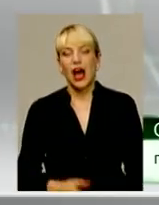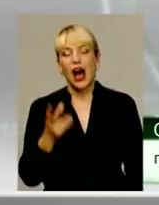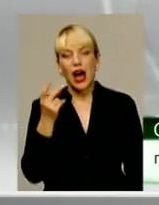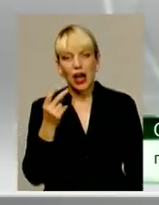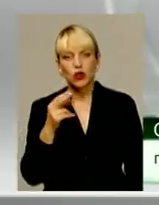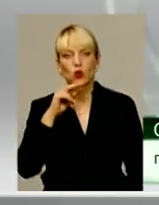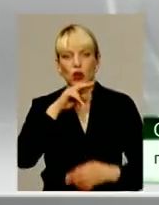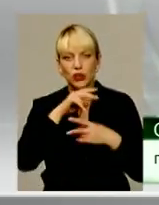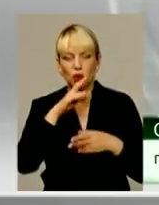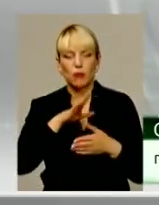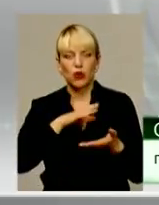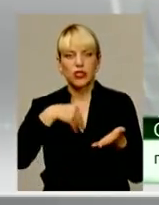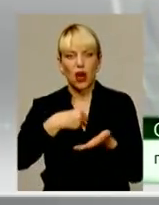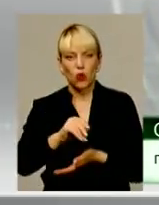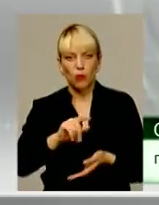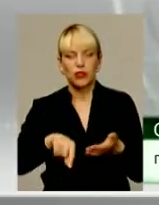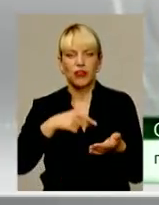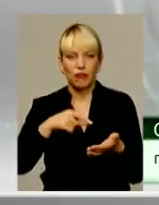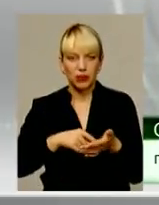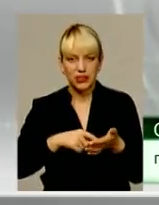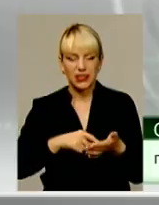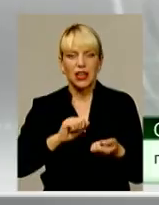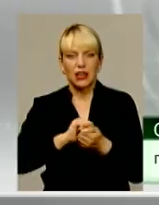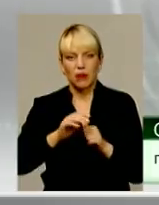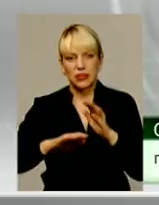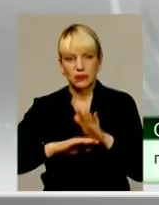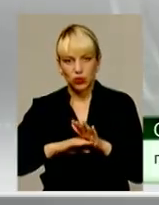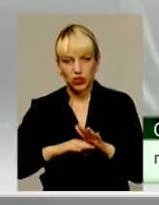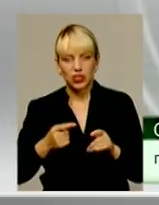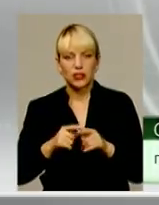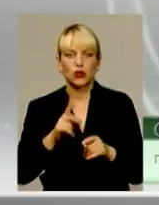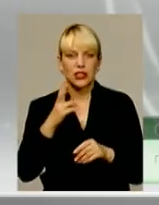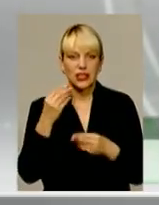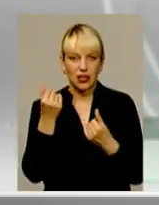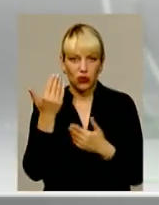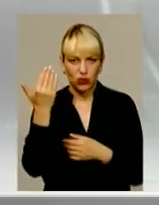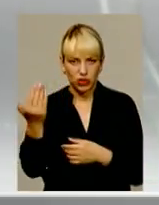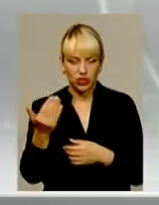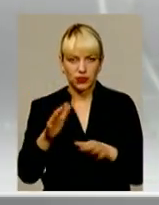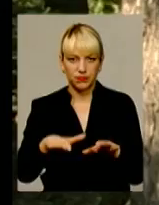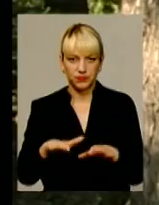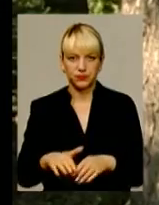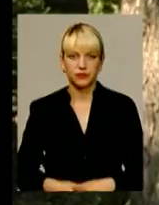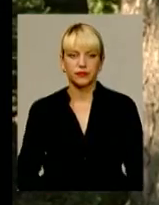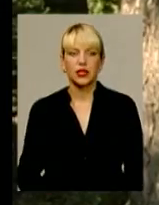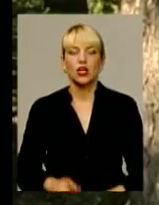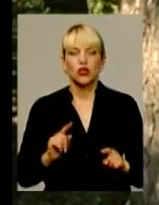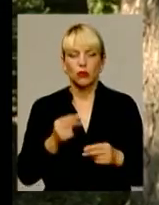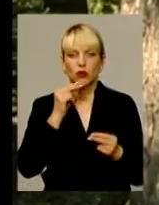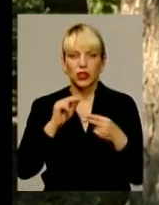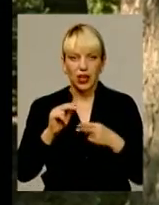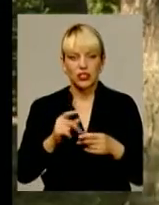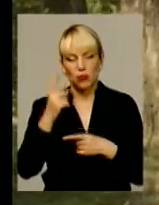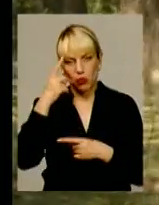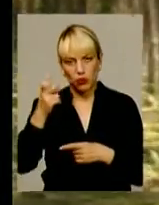А друга доза була закуплена і знаходиться в місті Каменці-Постівському за місцеві кошти. Тому краще